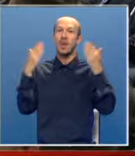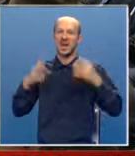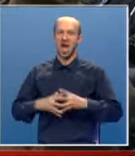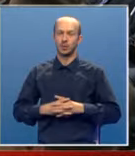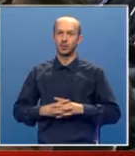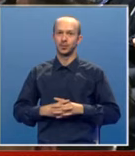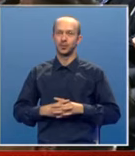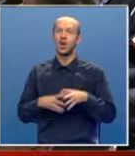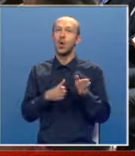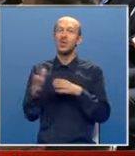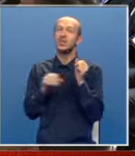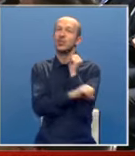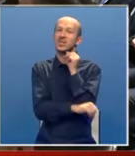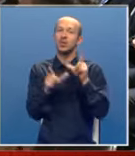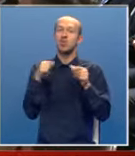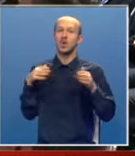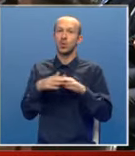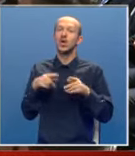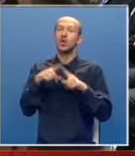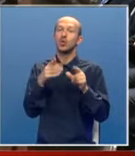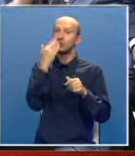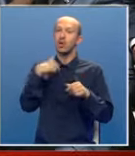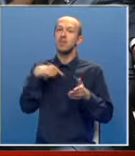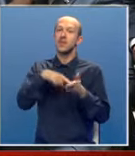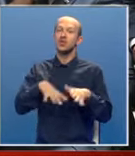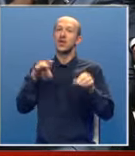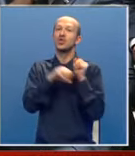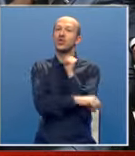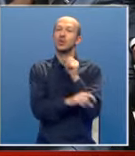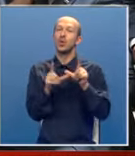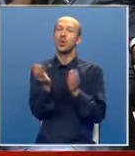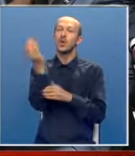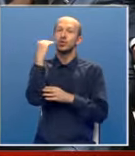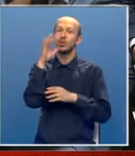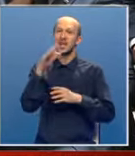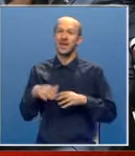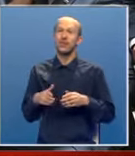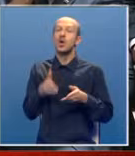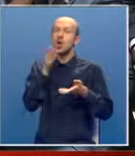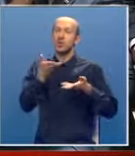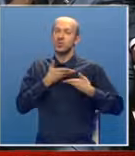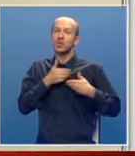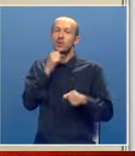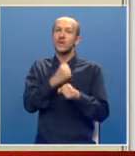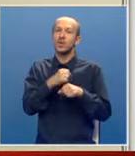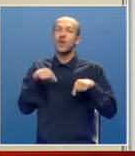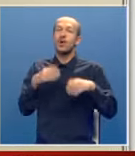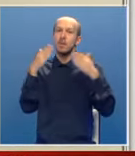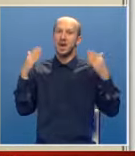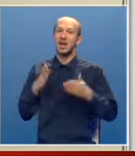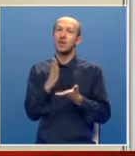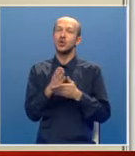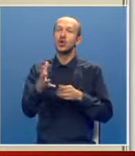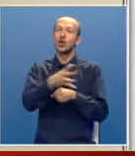parka. Osim univerziteta u Banja Luci tu će svoje mjesto naći i univerzitet u Istočnom Sarajevu. Pri uspostavljanju i formiranju ovog parka